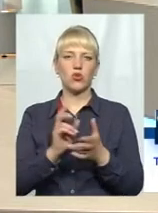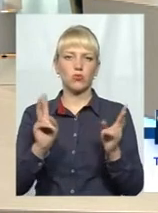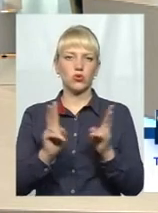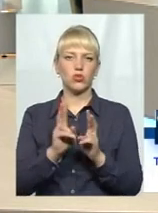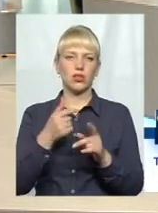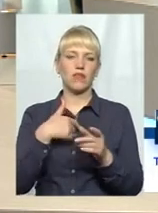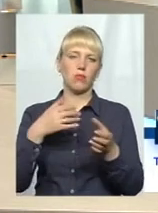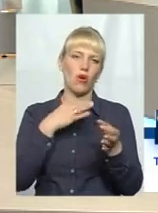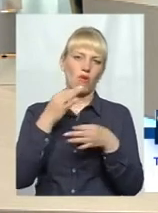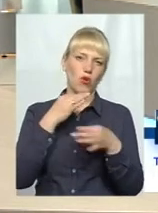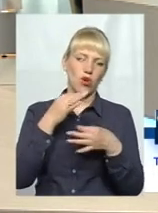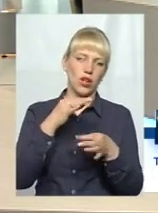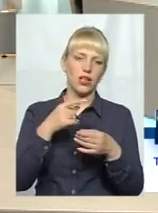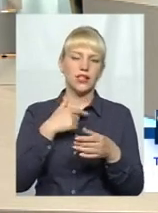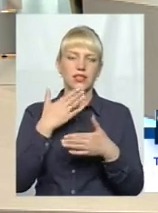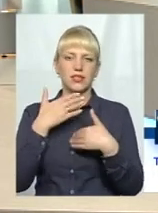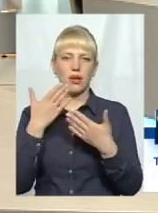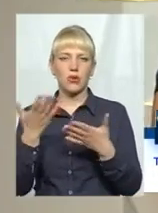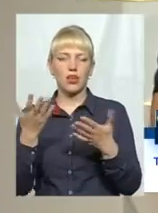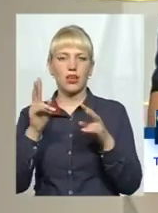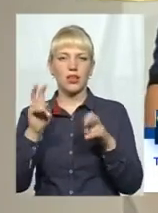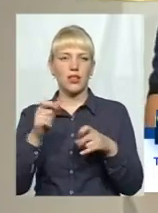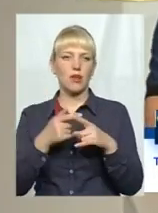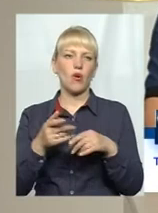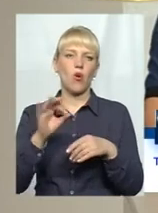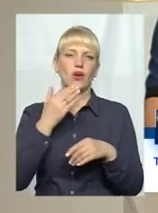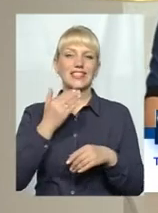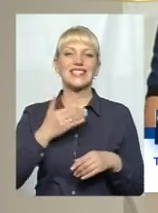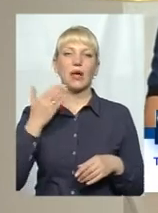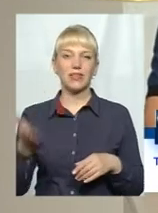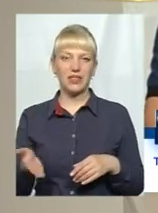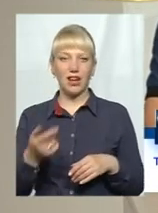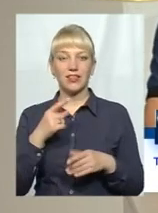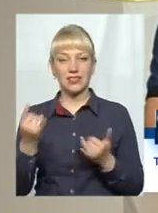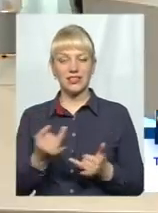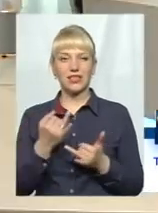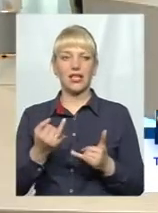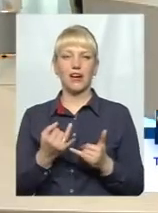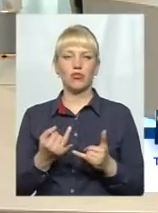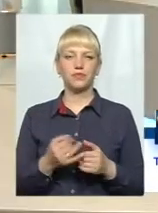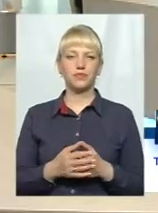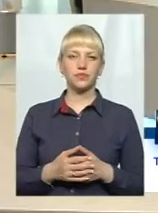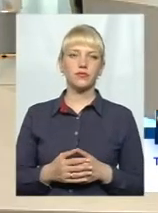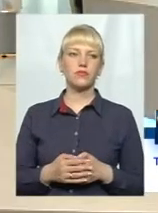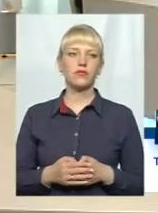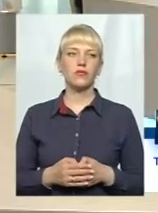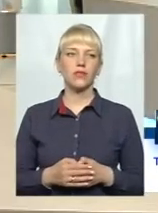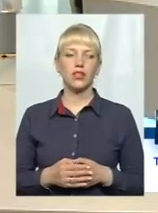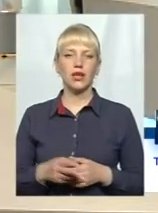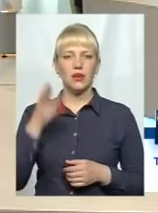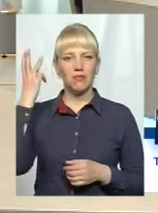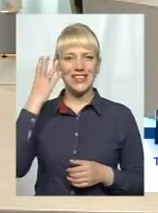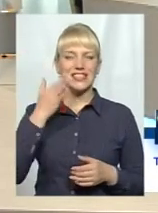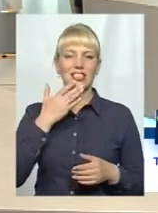так щось про обговорили, запитував, яка тема, можу розповідь, каже, о, то запитай. От цікаво, що вулиця Інститутська, напроти Хмельницького національного